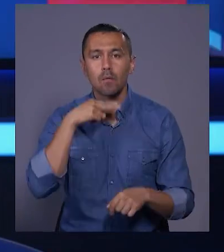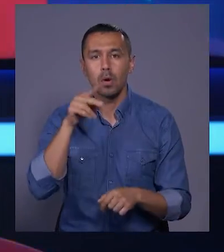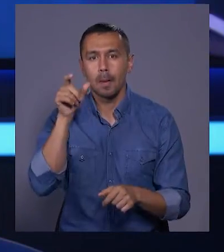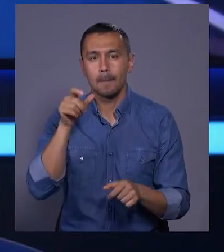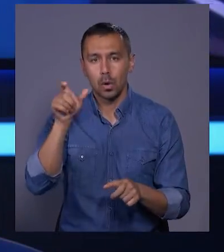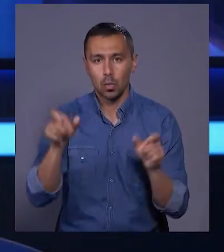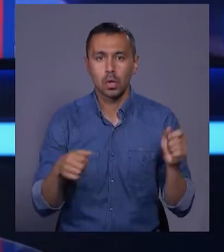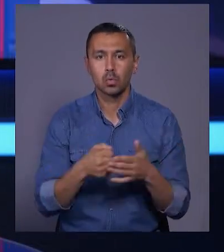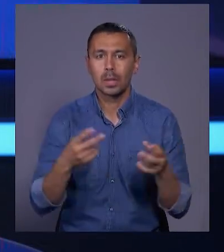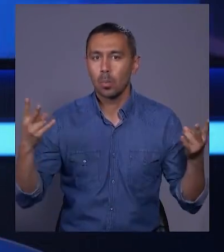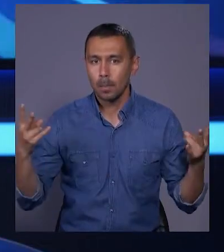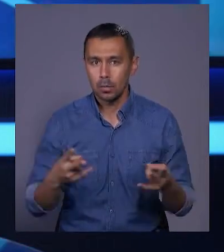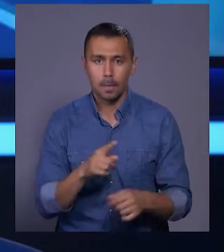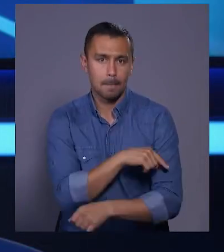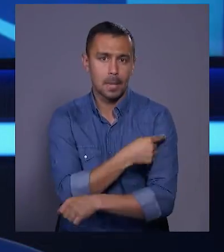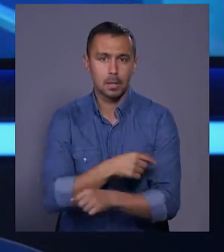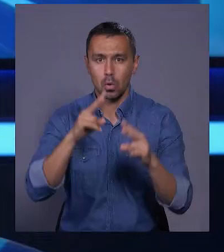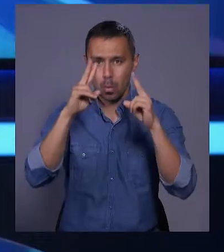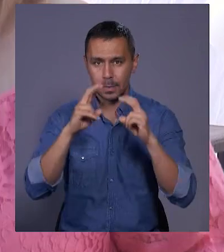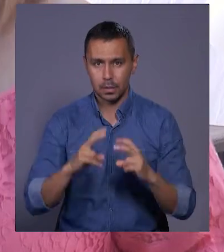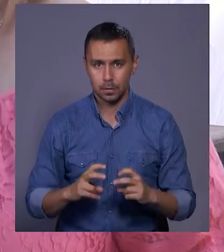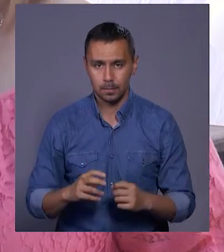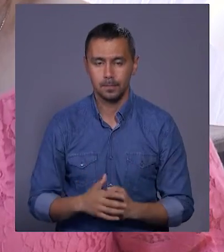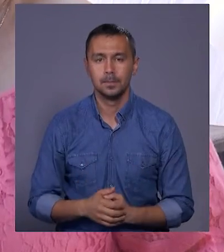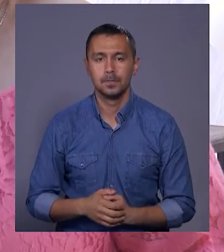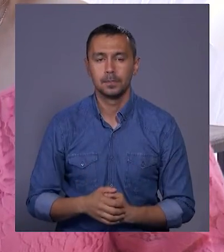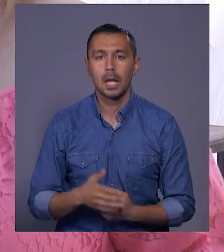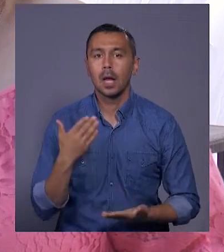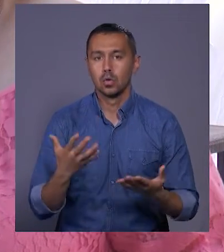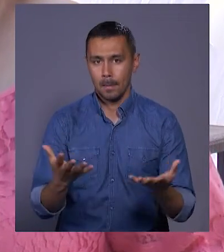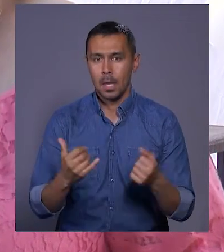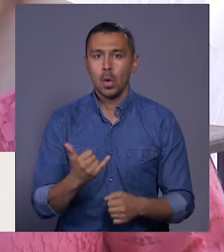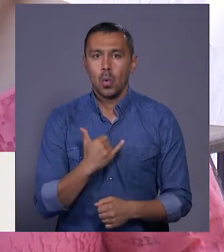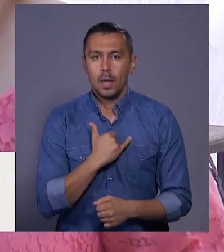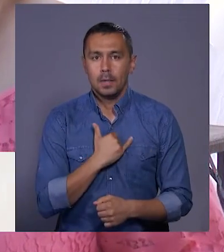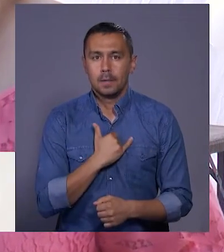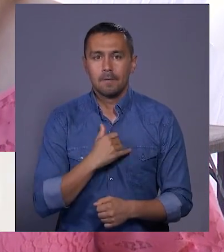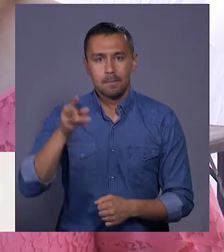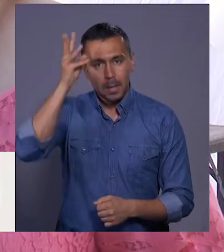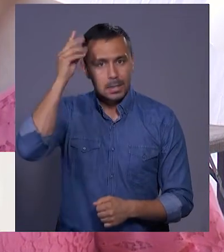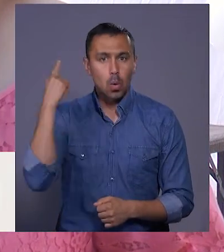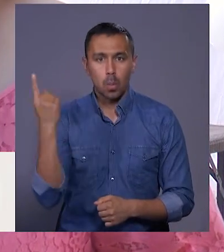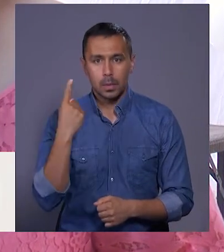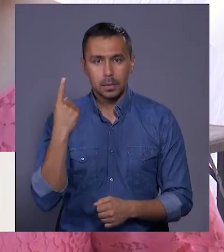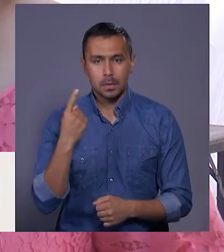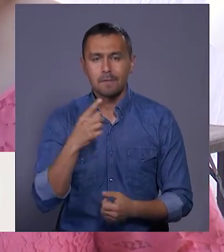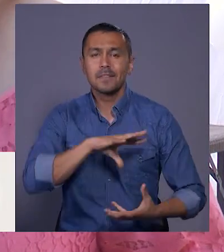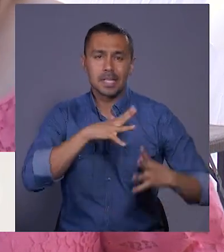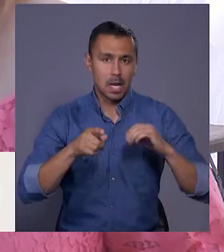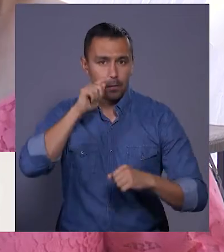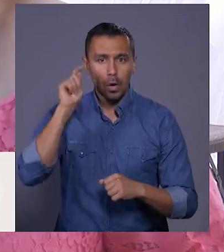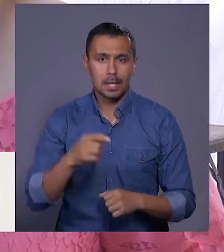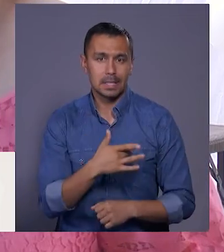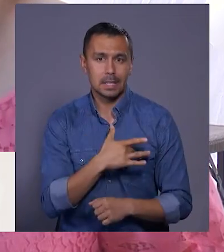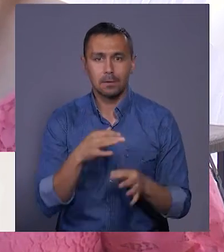хмельничан до необхідності медичних обстежень. Якщо брати в нас в Хмельницькій області та й взагалі в Україні,